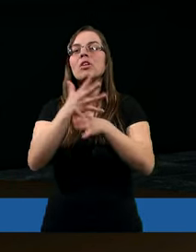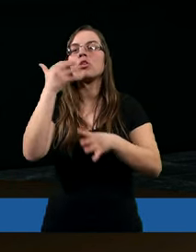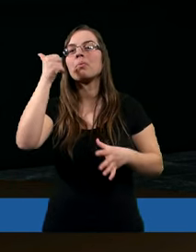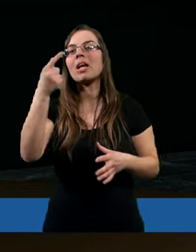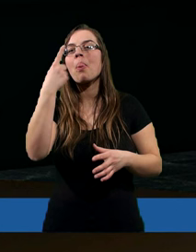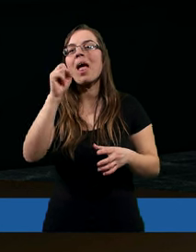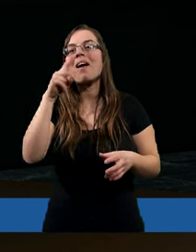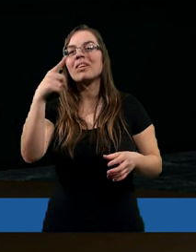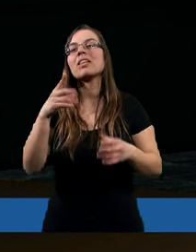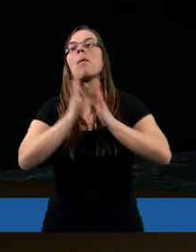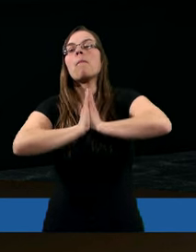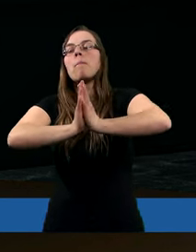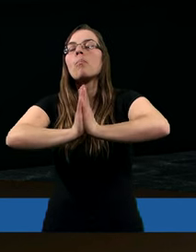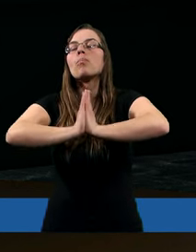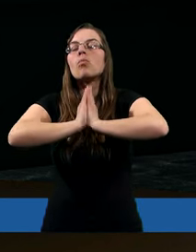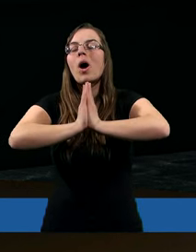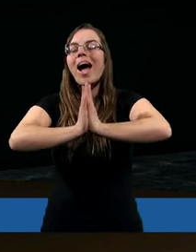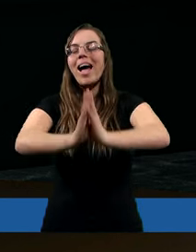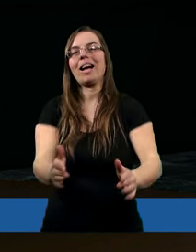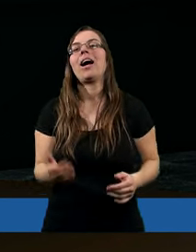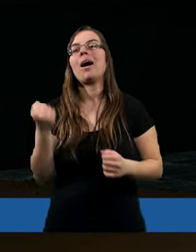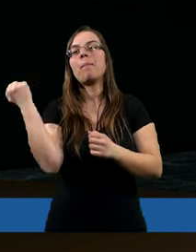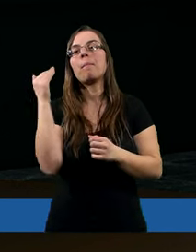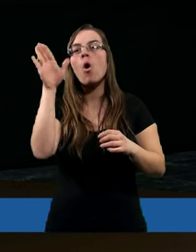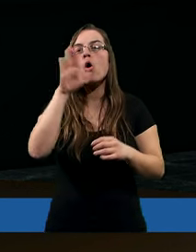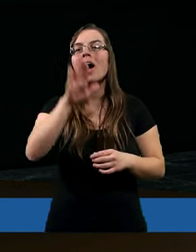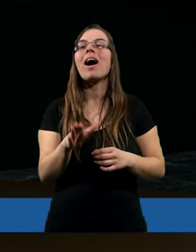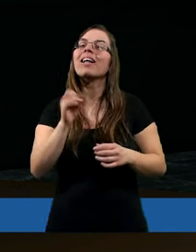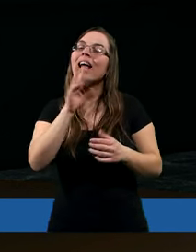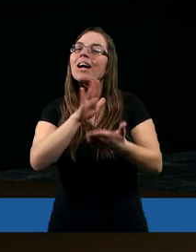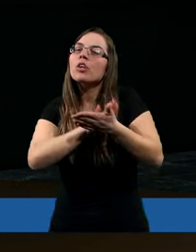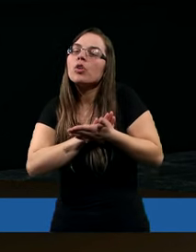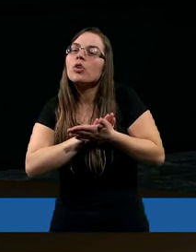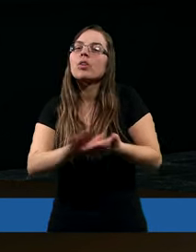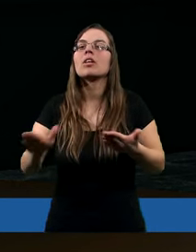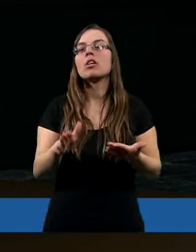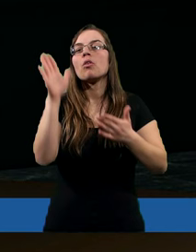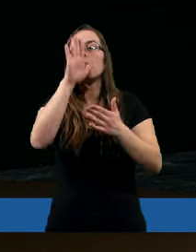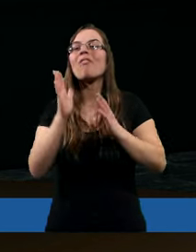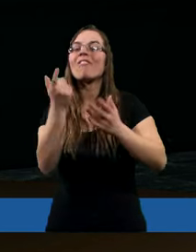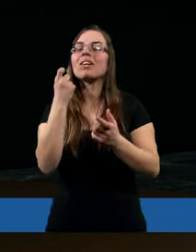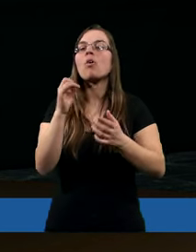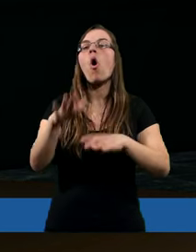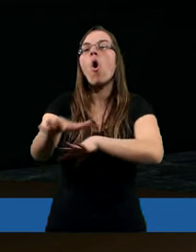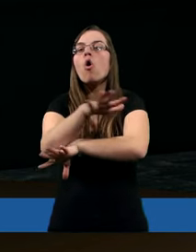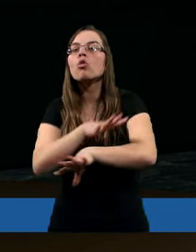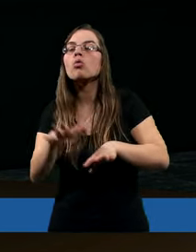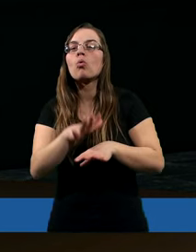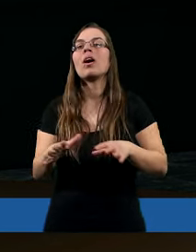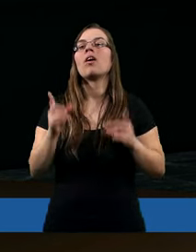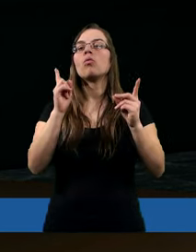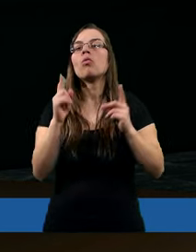Dawid błaga Boga, tak? Sercze czyste stwórz we mnie o Boże, a Ducha